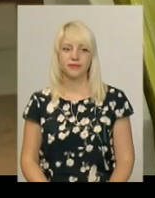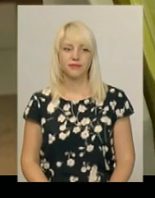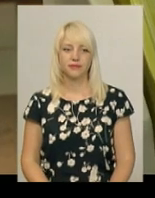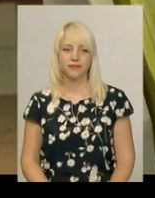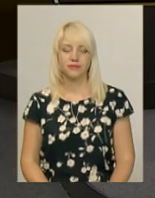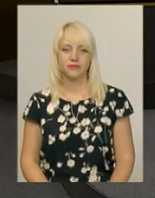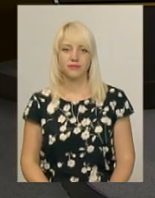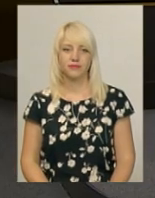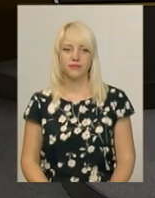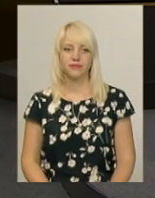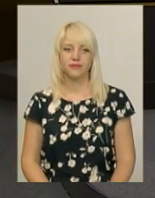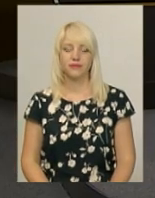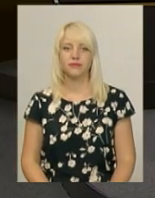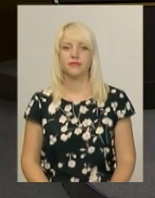Центр.